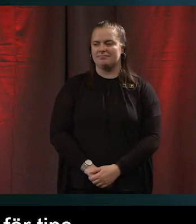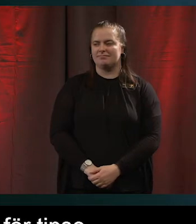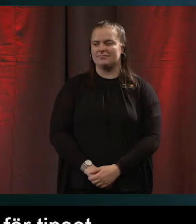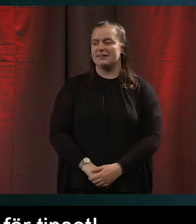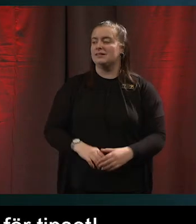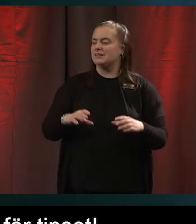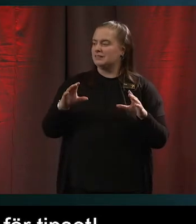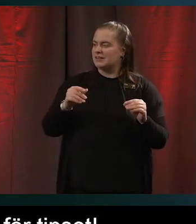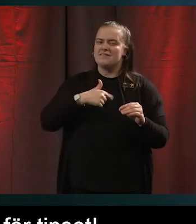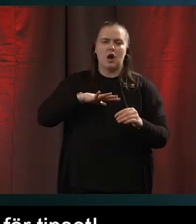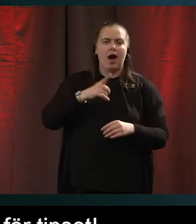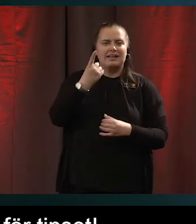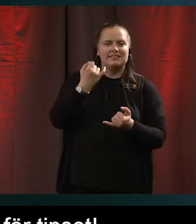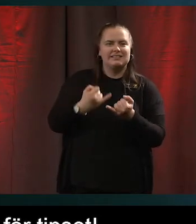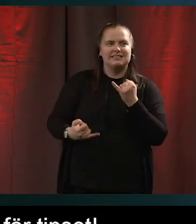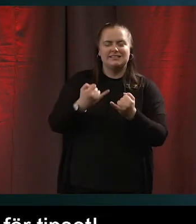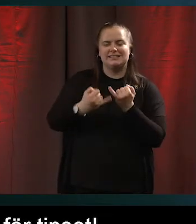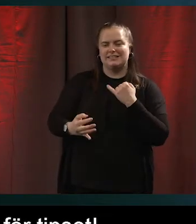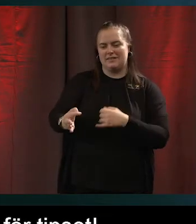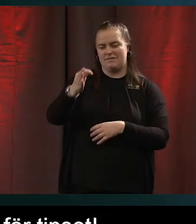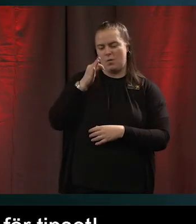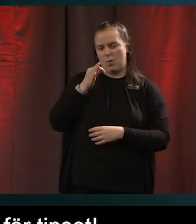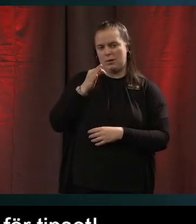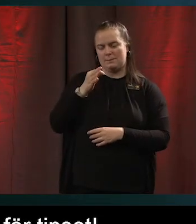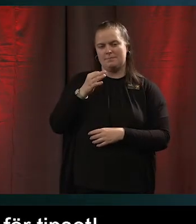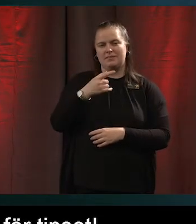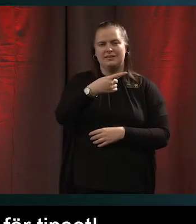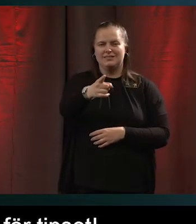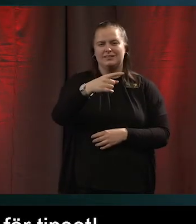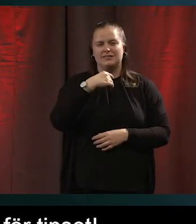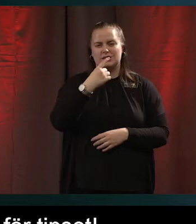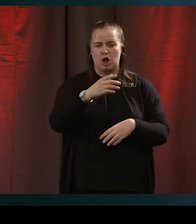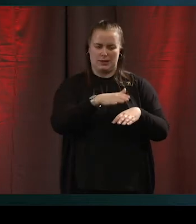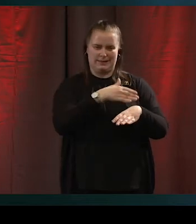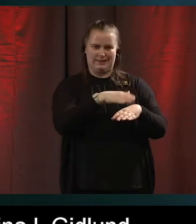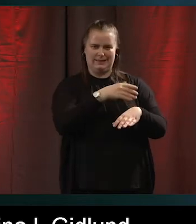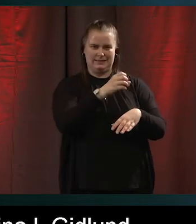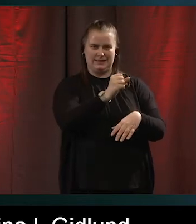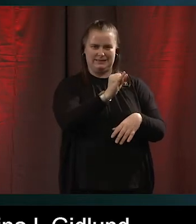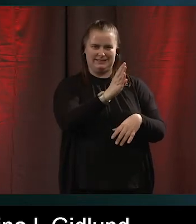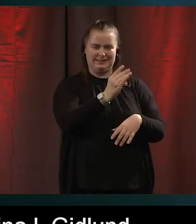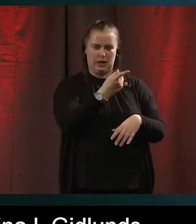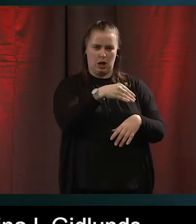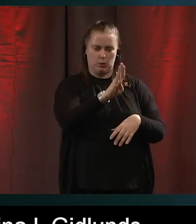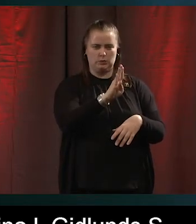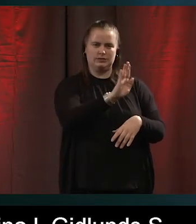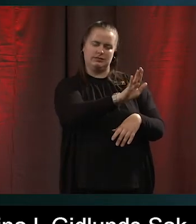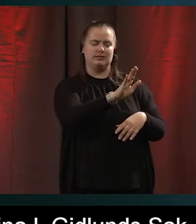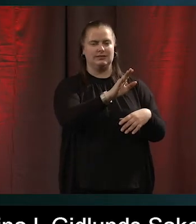Vi har en sista här. För ni använder ju Katarina Gidlunds saker, sätt och samhälle, den matrisen.